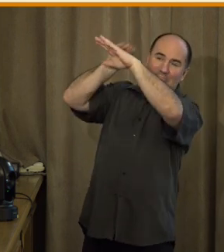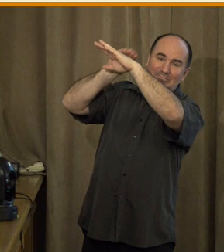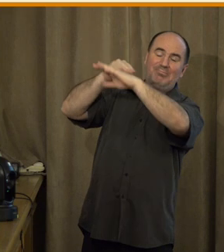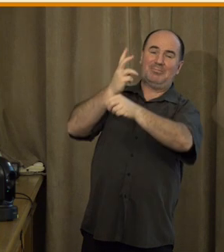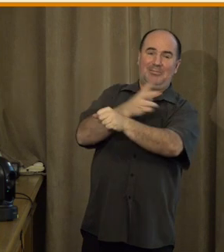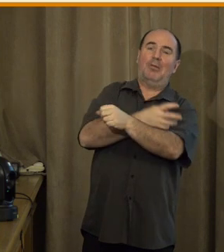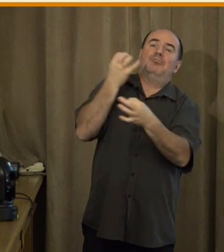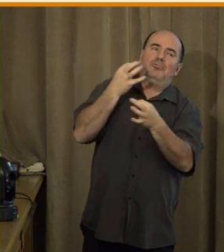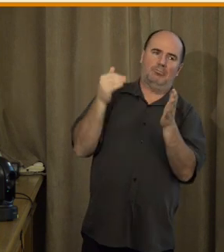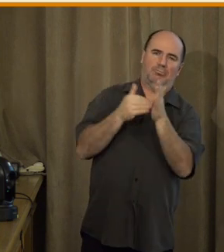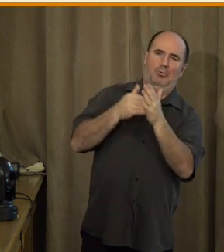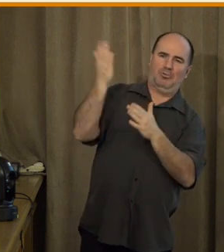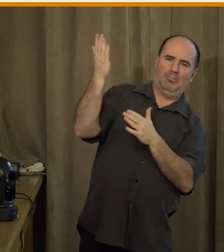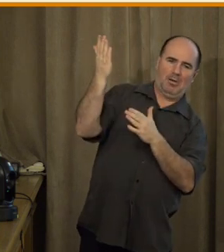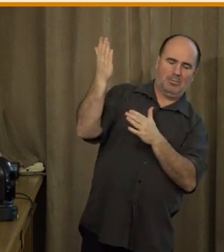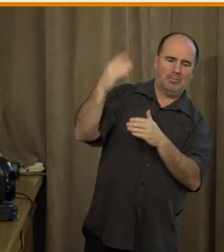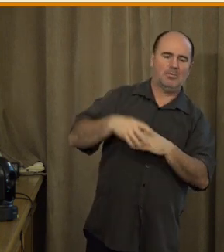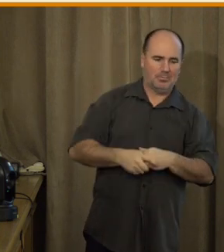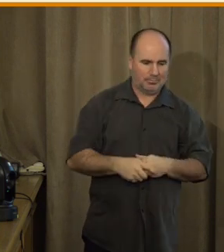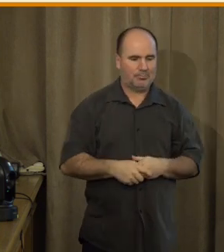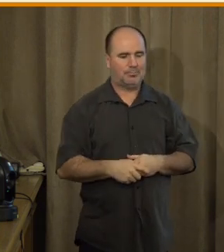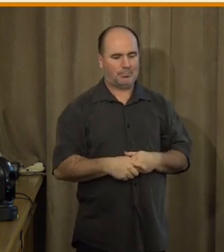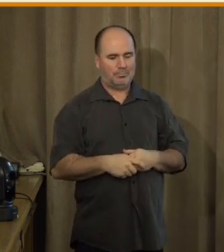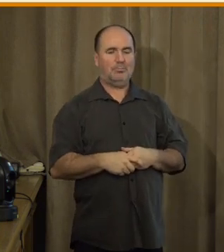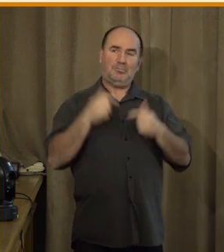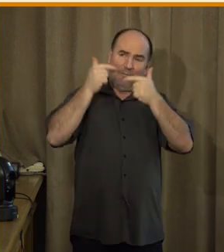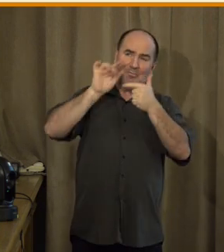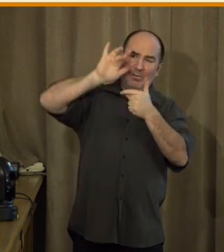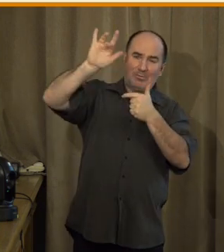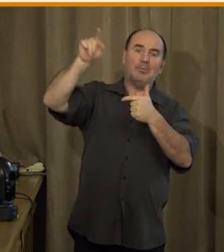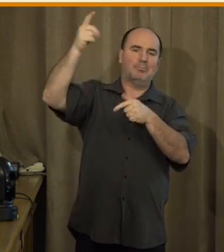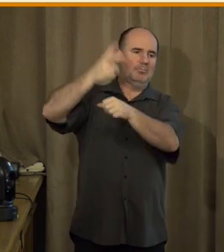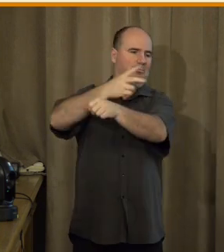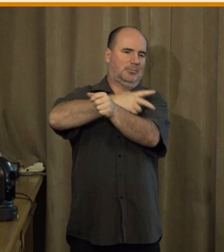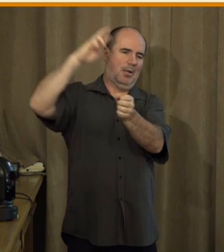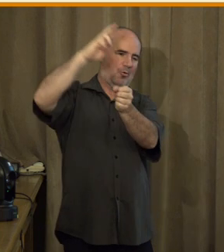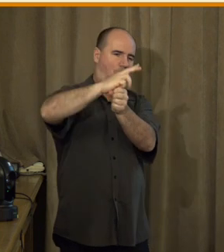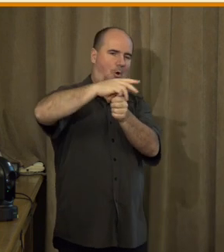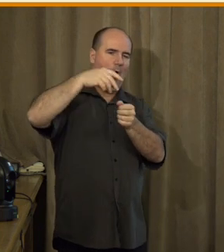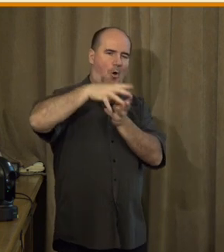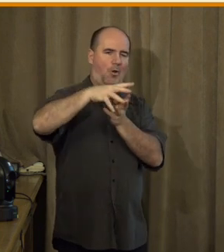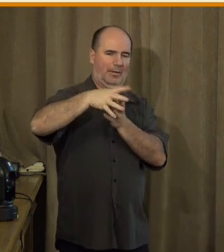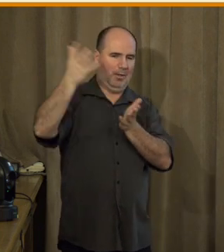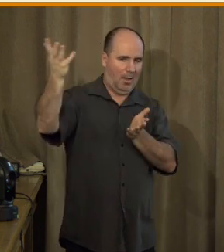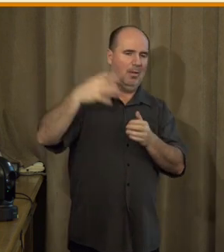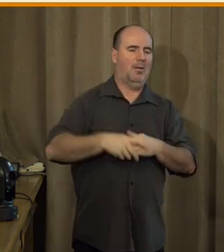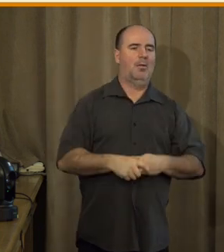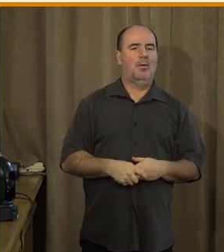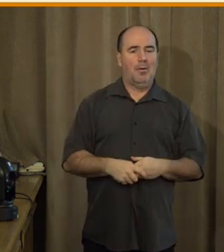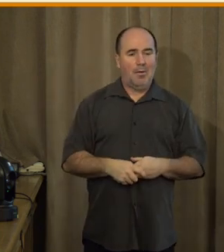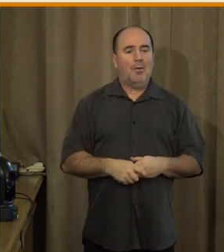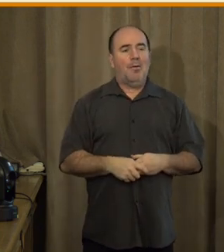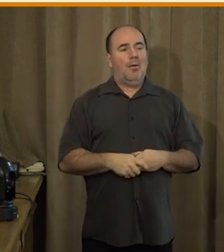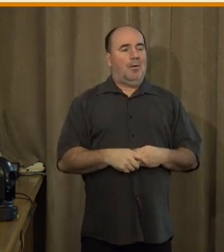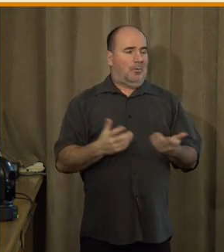V případě občanského sektoru jsou to samozřejmě efektivnější a rychlejnější, cílnější nabídka služeb právě pro veřejnost a